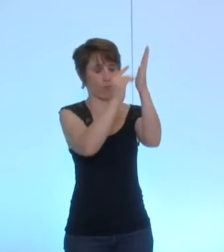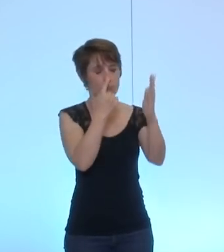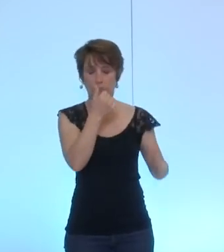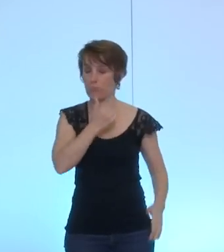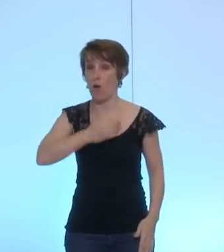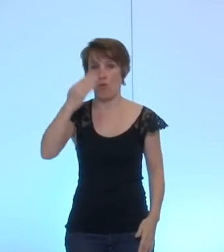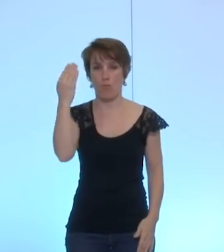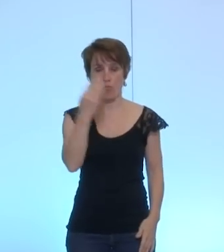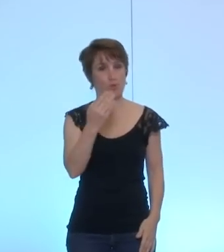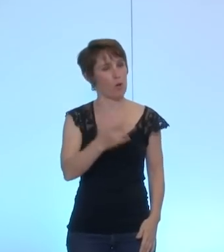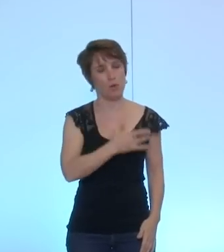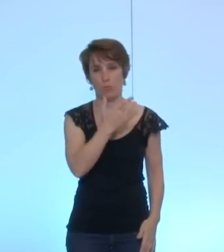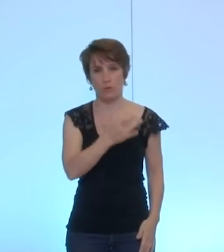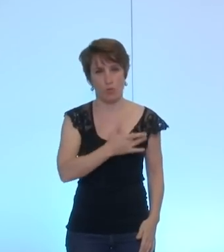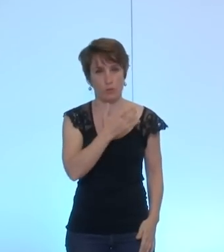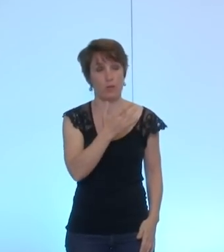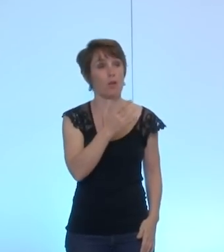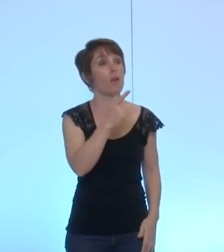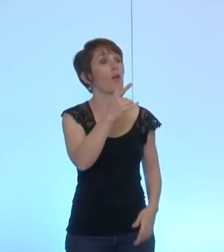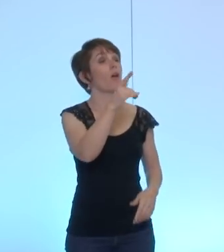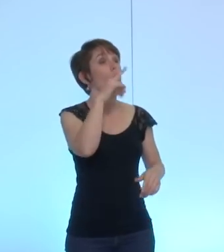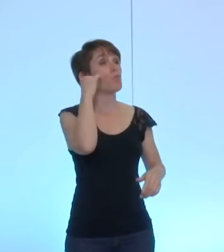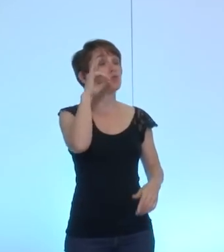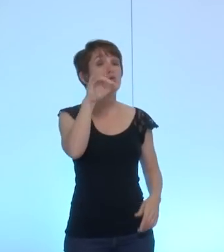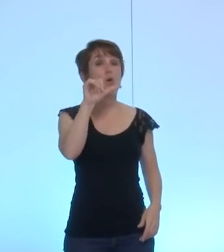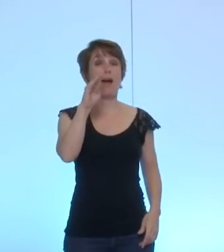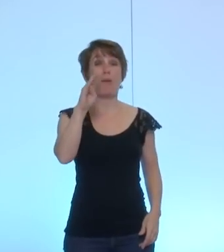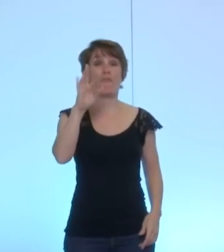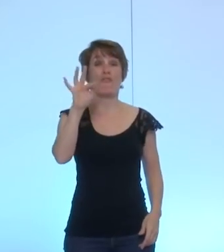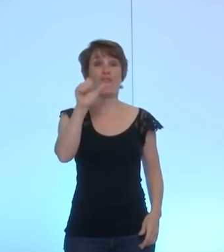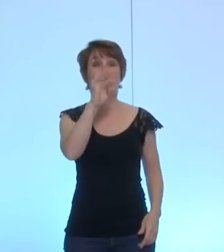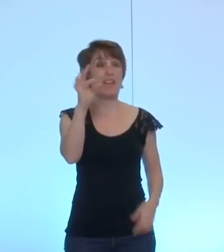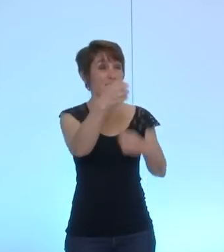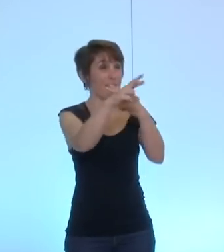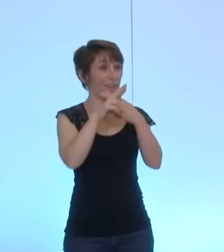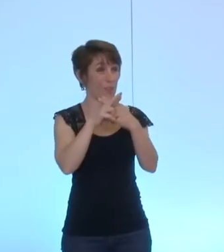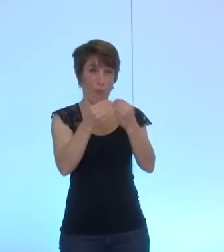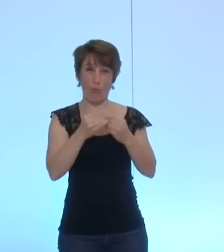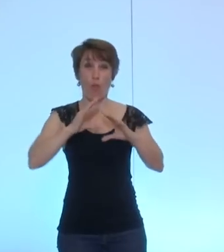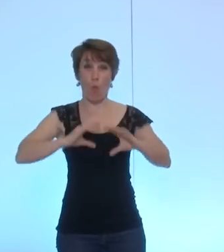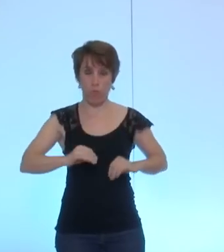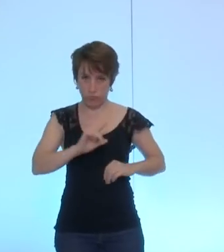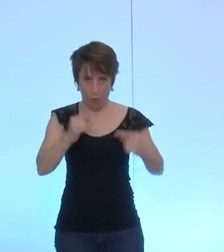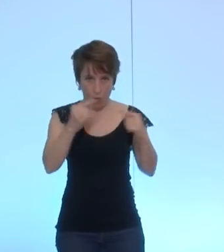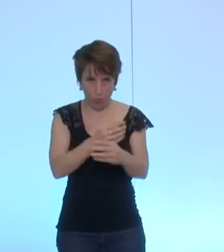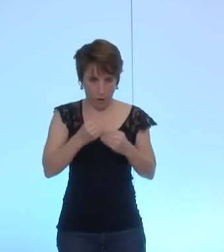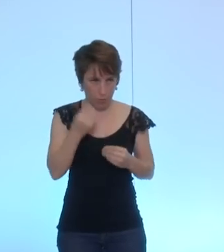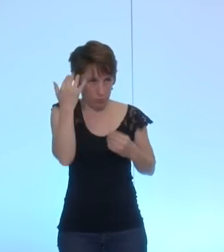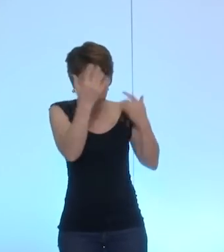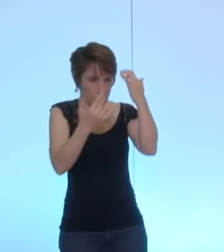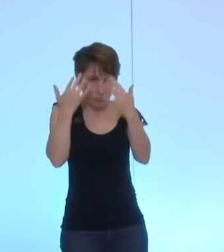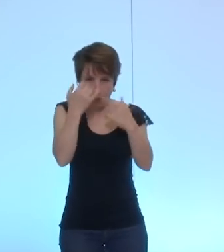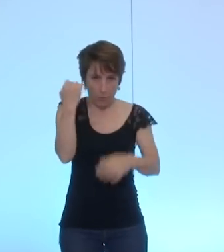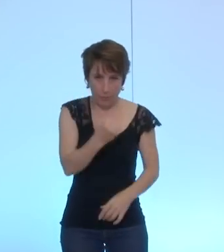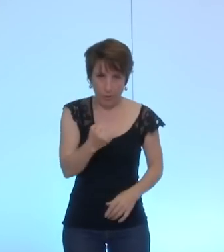la réponse de Klaus Abfast, à l'instant, moi, m'a plutôt alarmé dans le